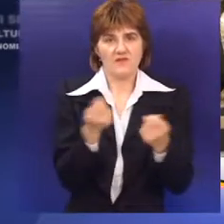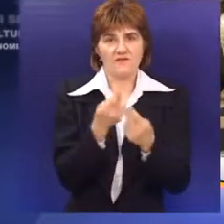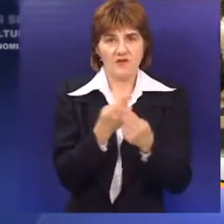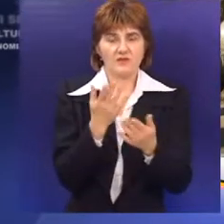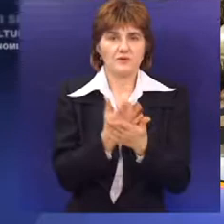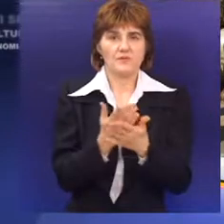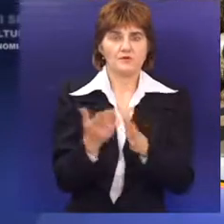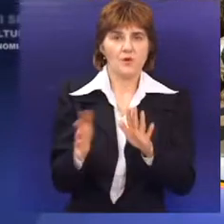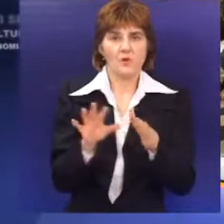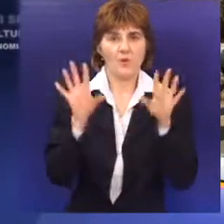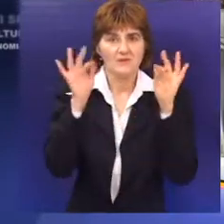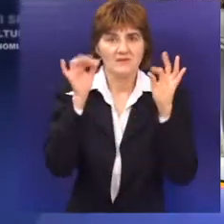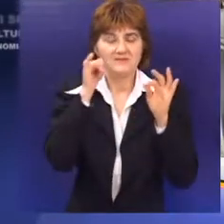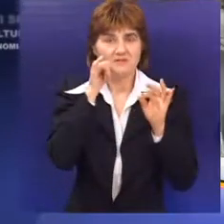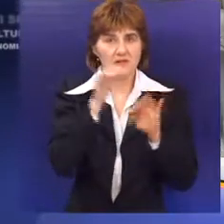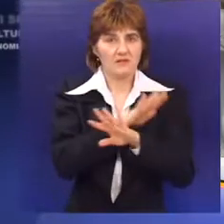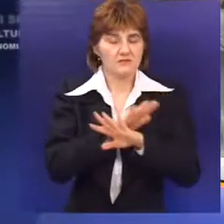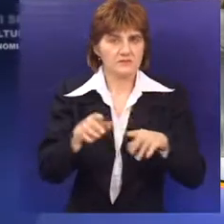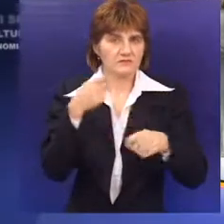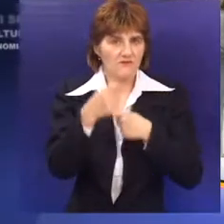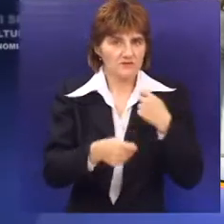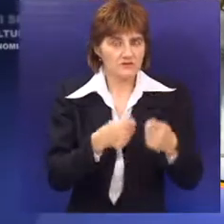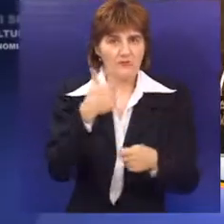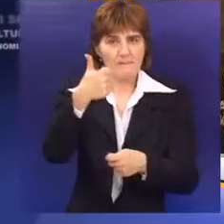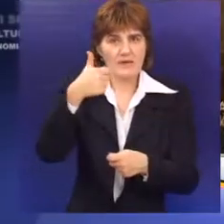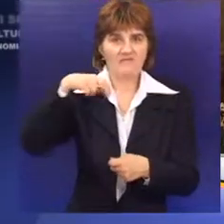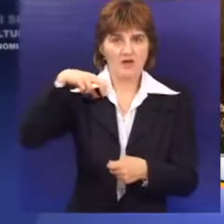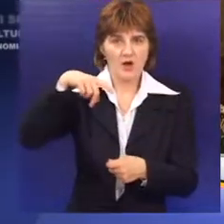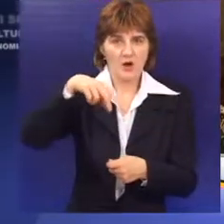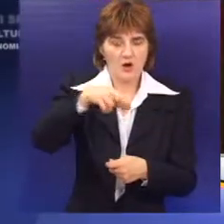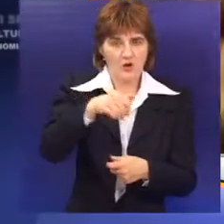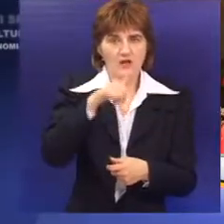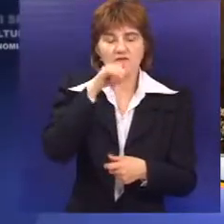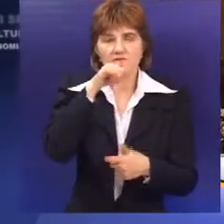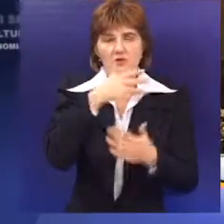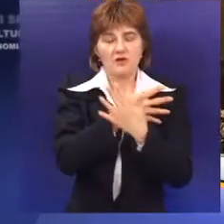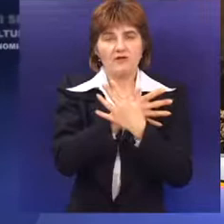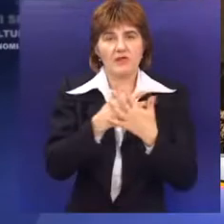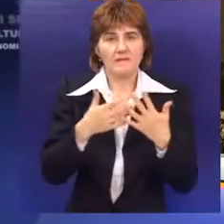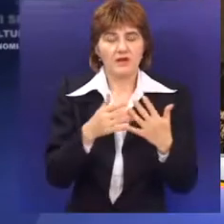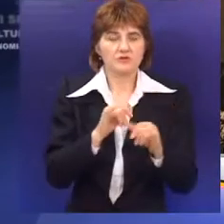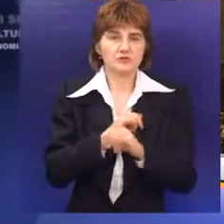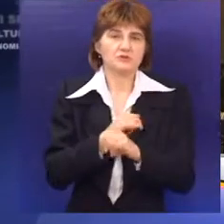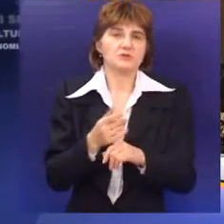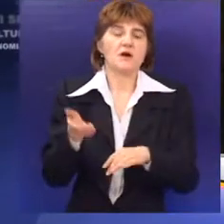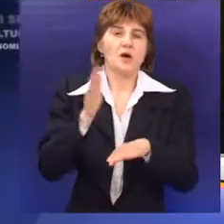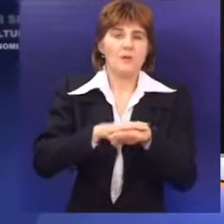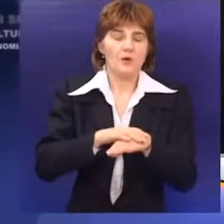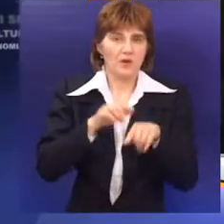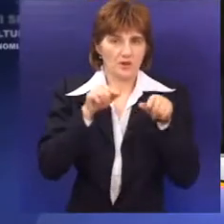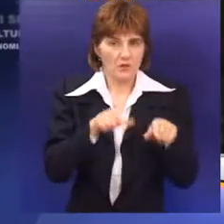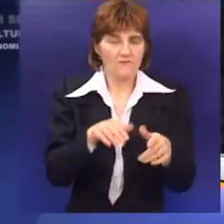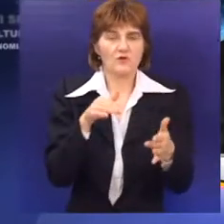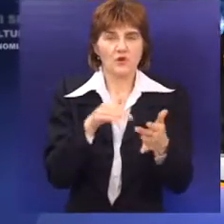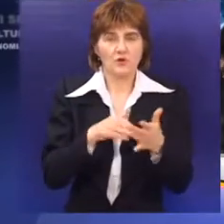očekuje da će biti završena za oko 10 dana predstavlja prvi korak u daljem širenju sekundarne vodovodne mreže u nekoliko naselja. Pored